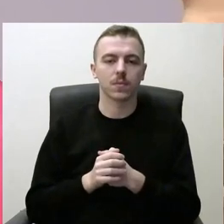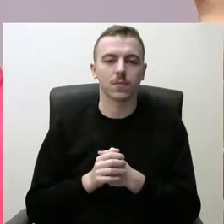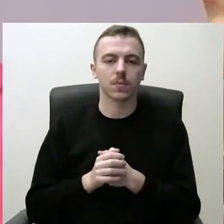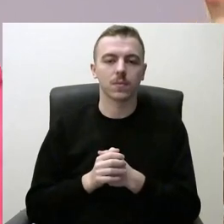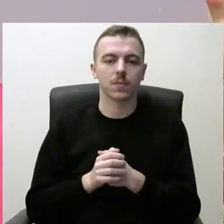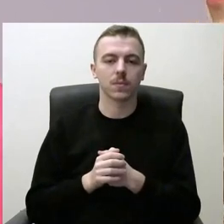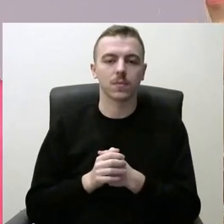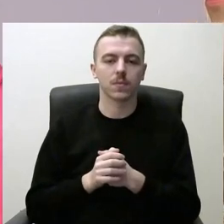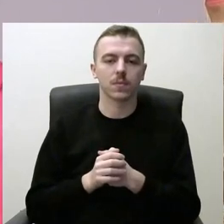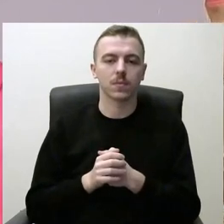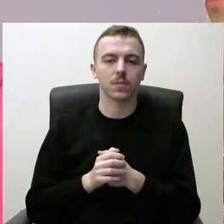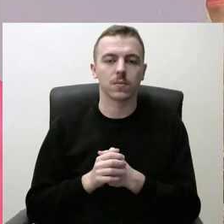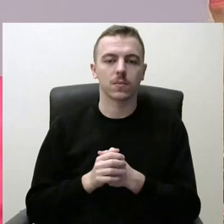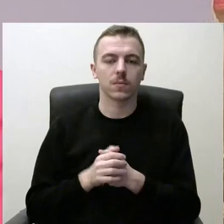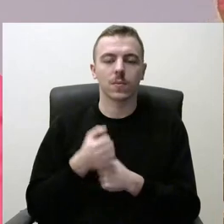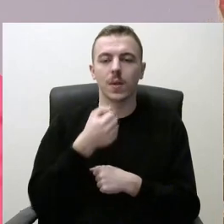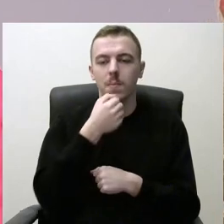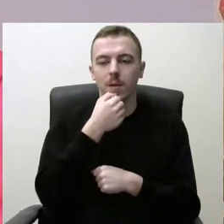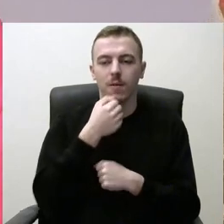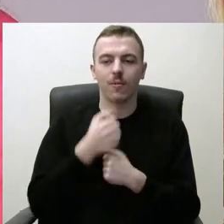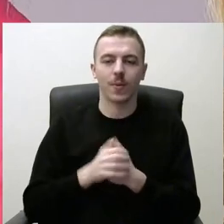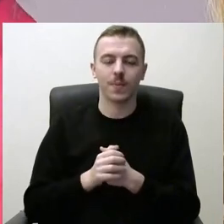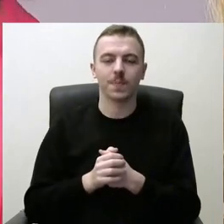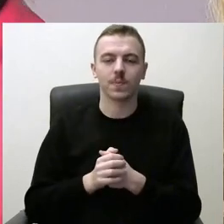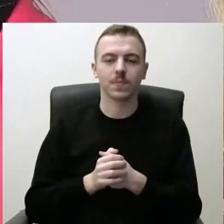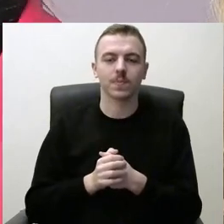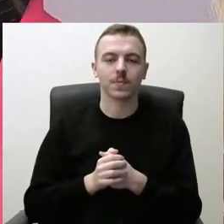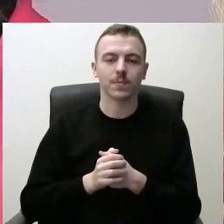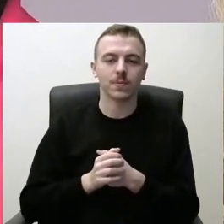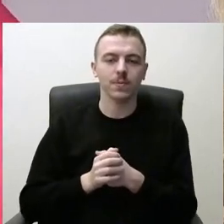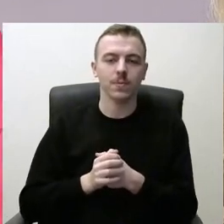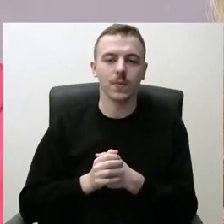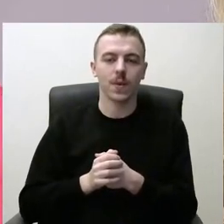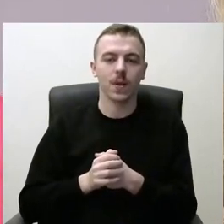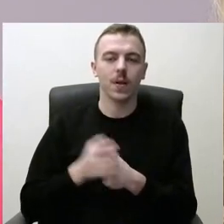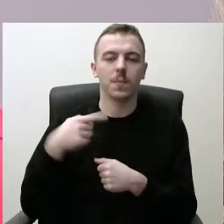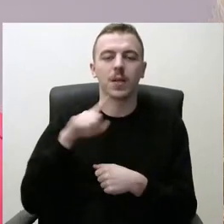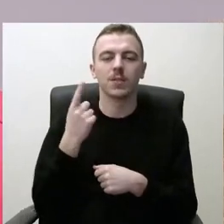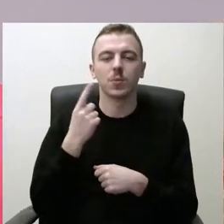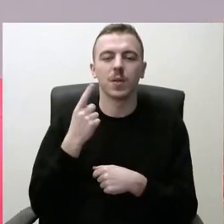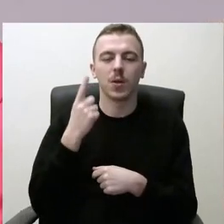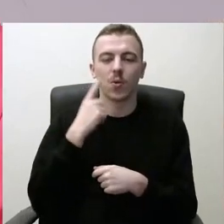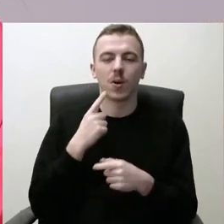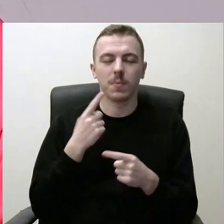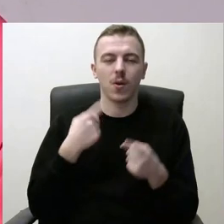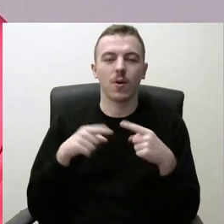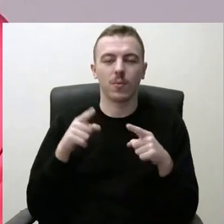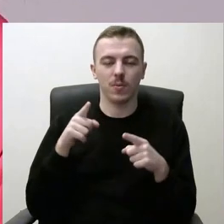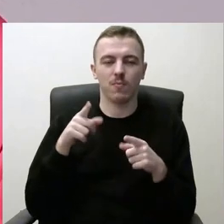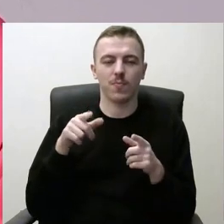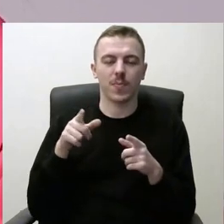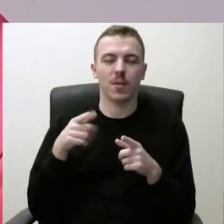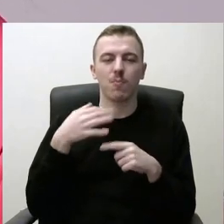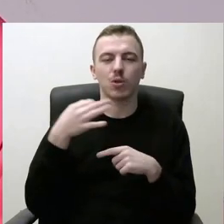maršrutus, kurie yra Kauno